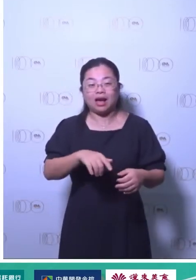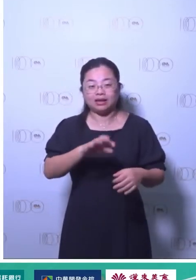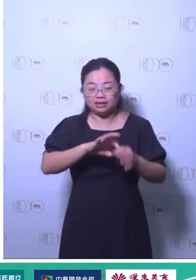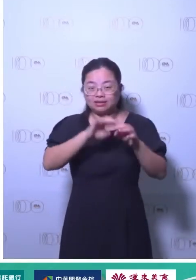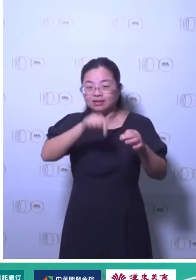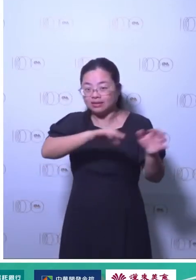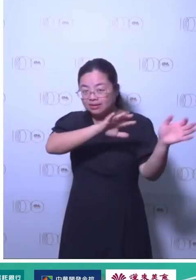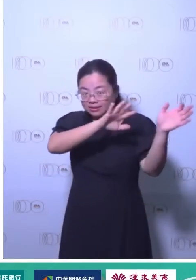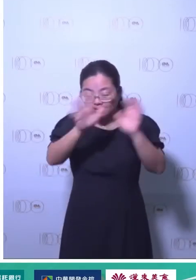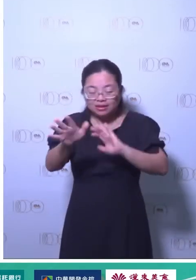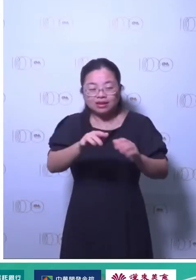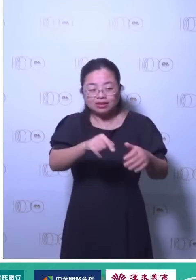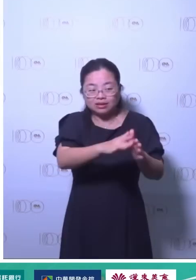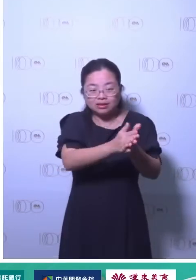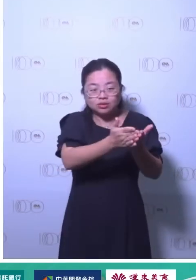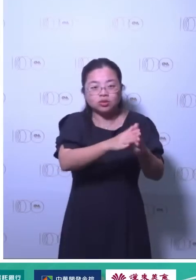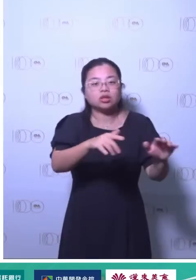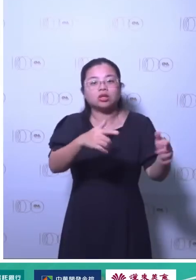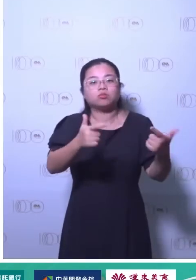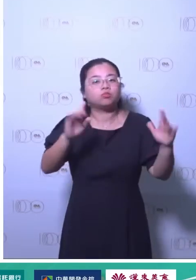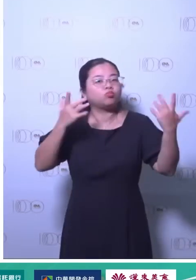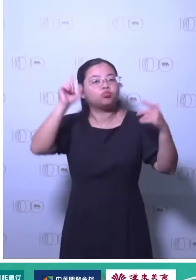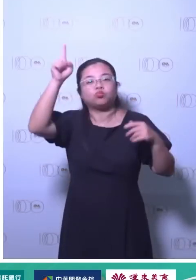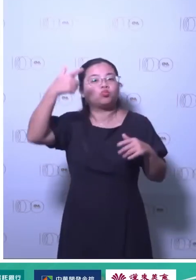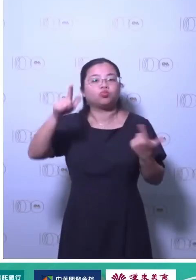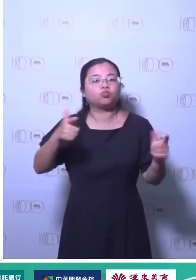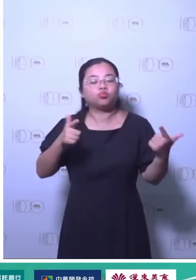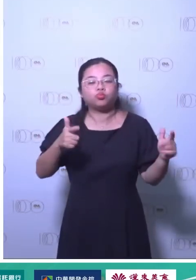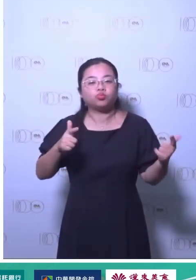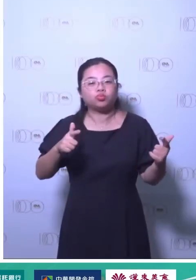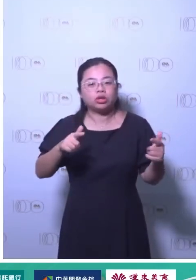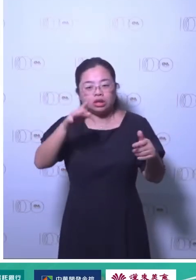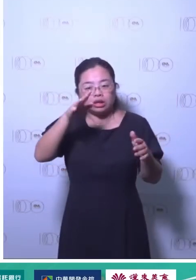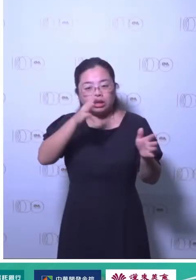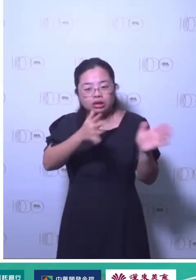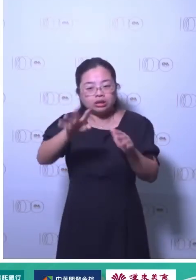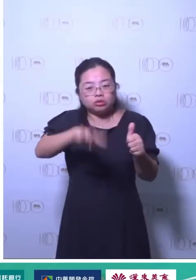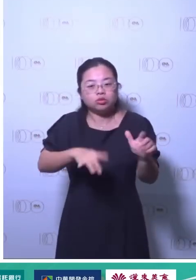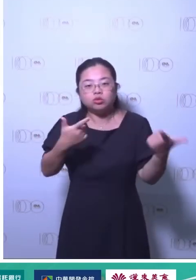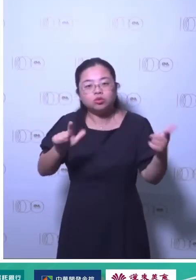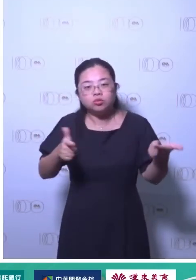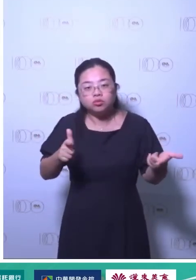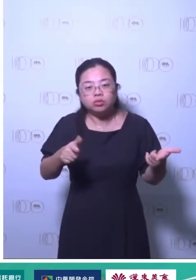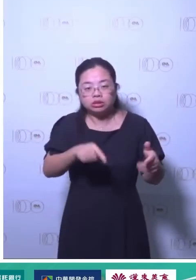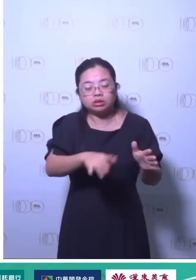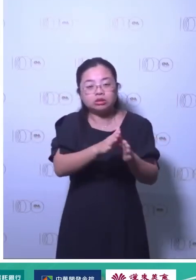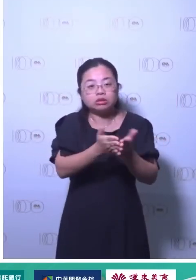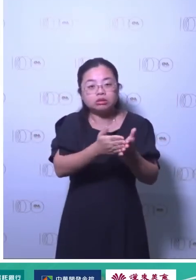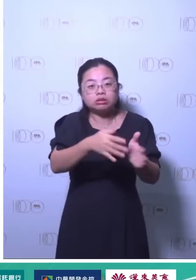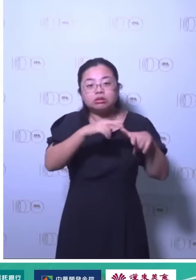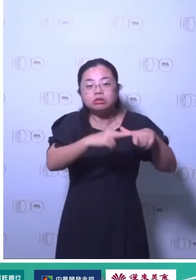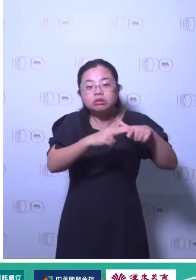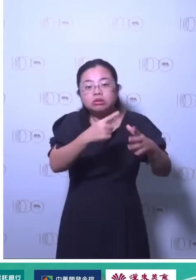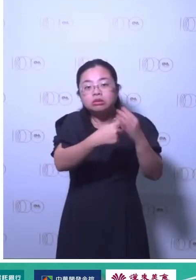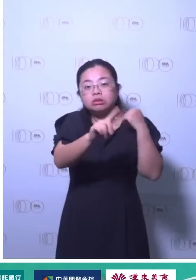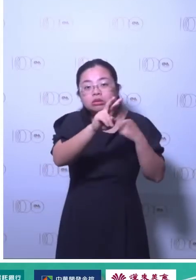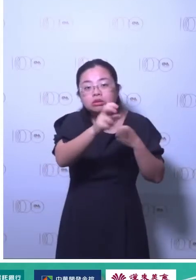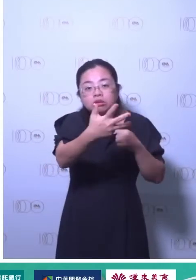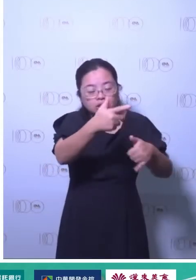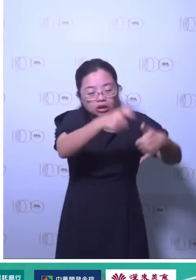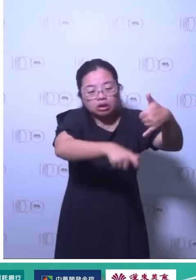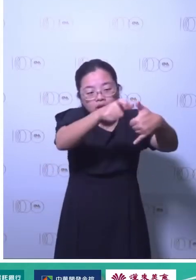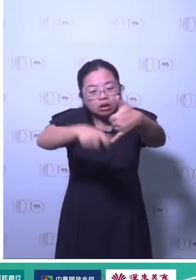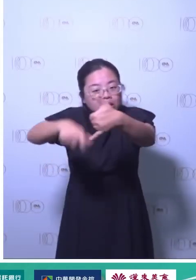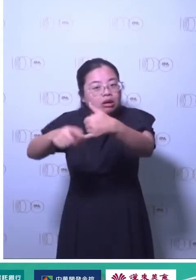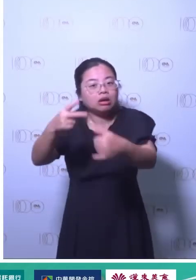用它怎么组合这些工具去因应它面对到的问题这样学习其实最快也因为这样导出来这本